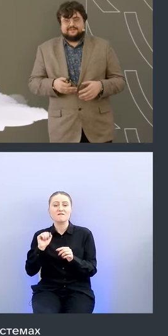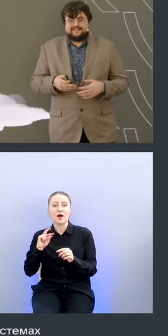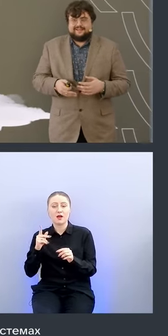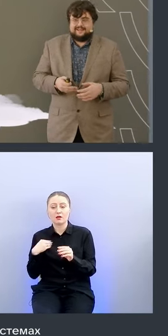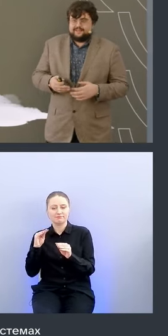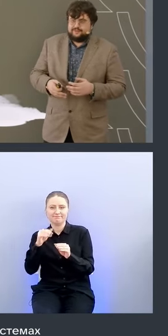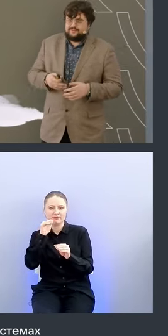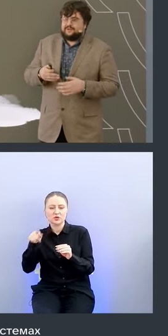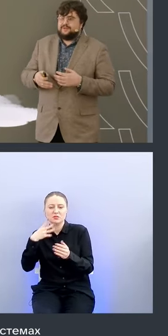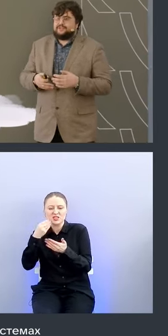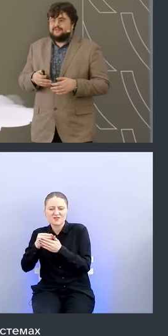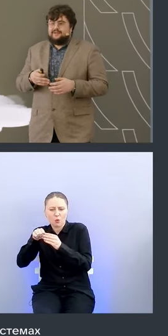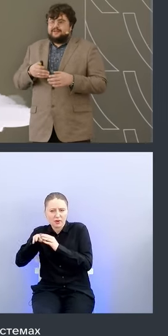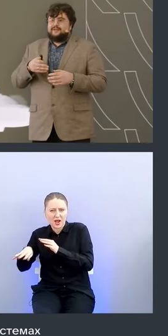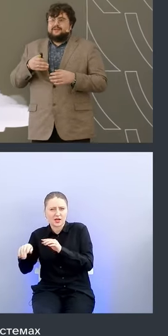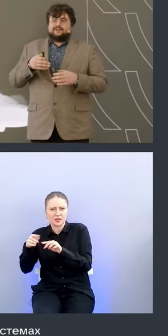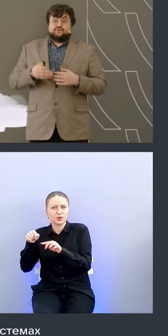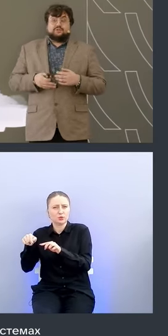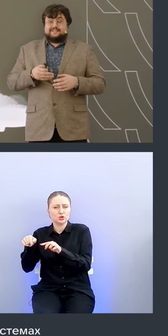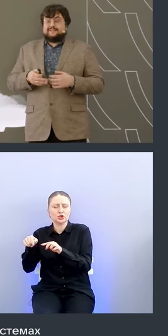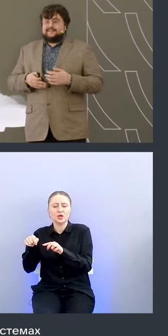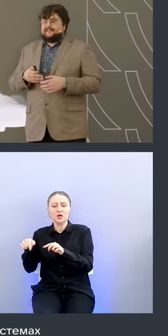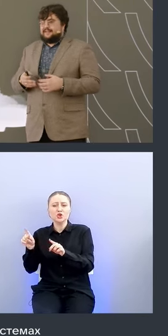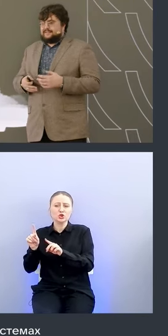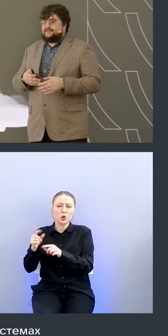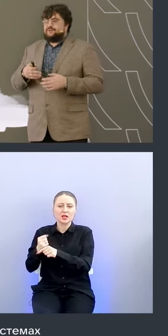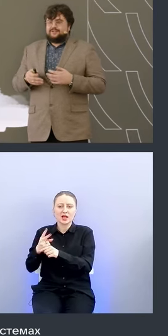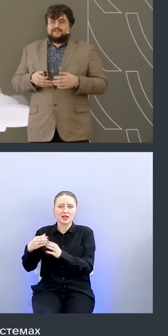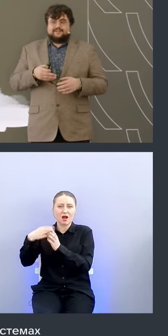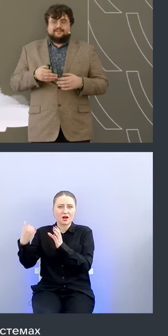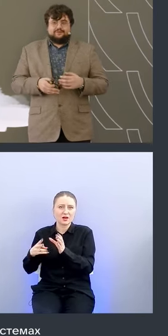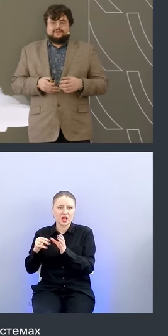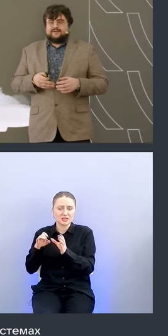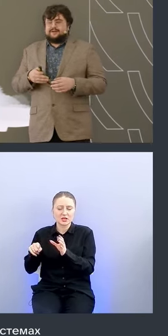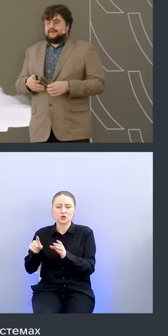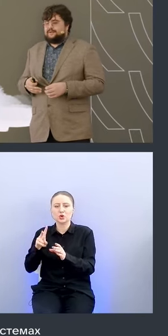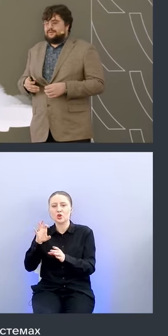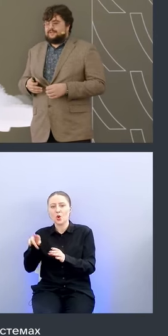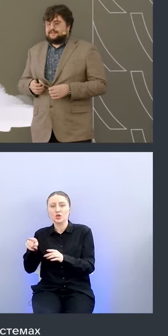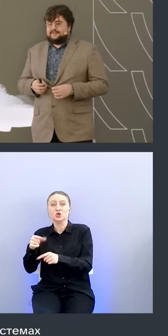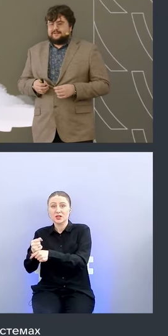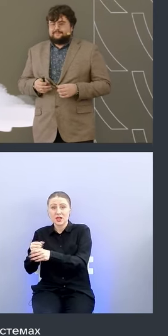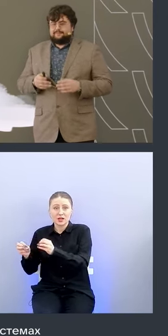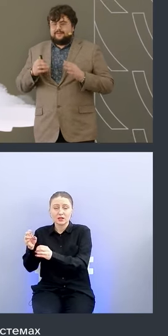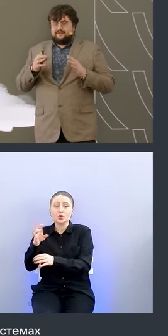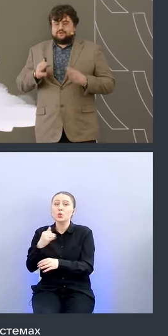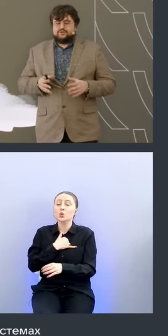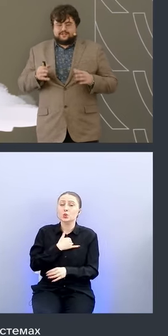внутренний коррелятор который опять же что-то делает на кластерах что-то делает на нодах у нас